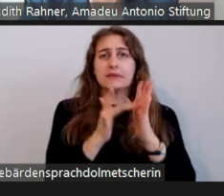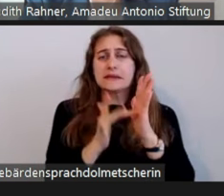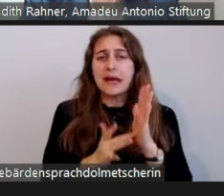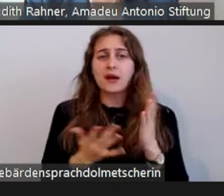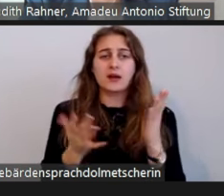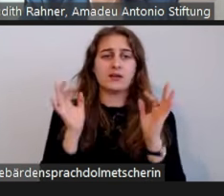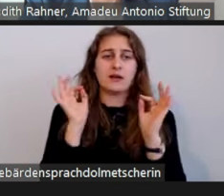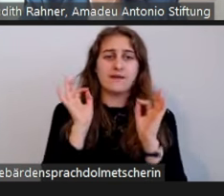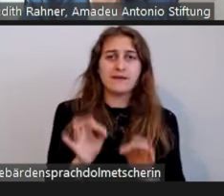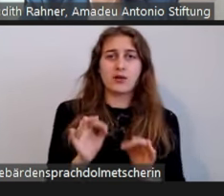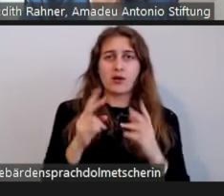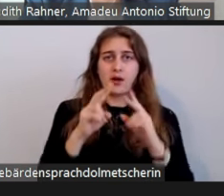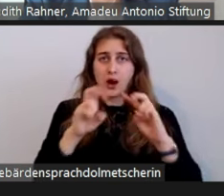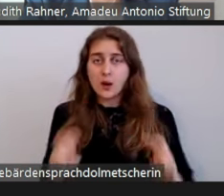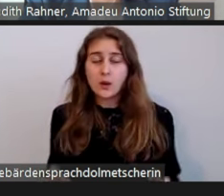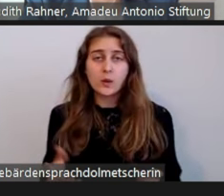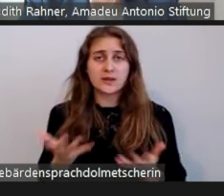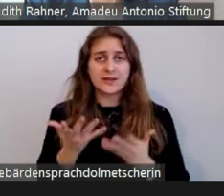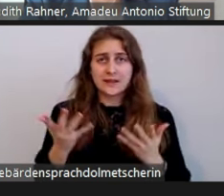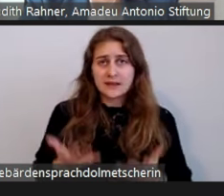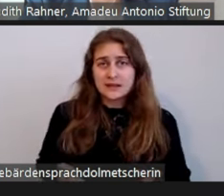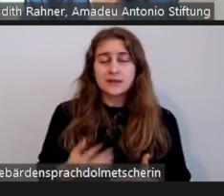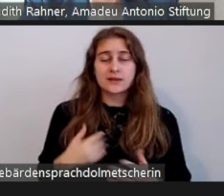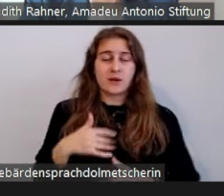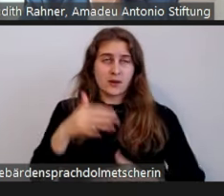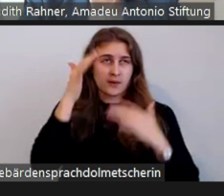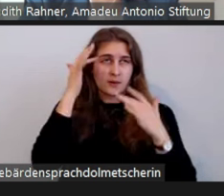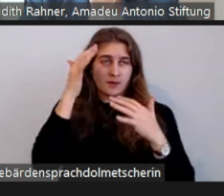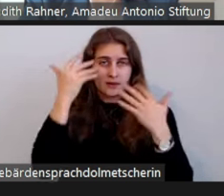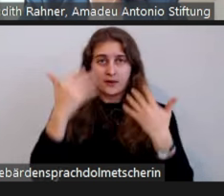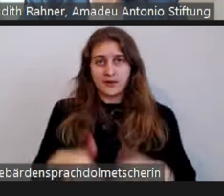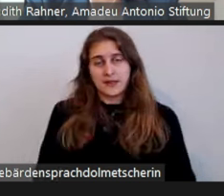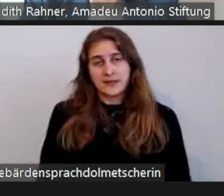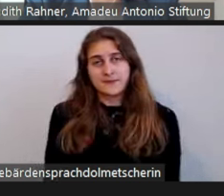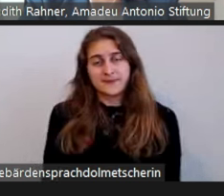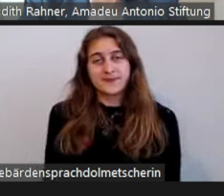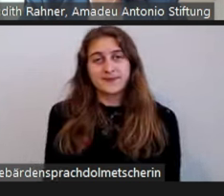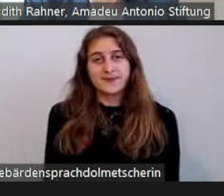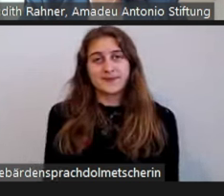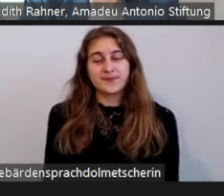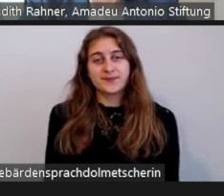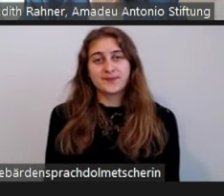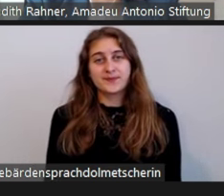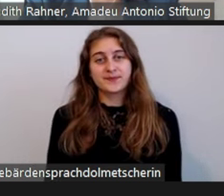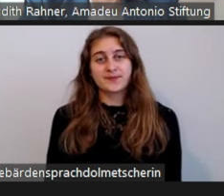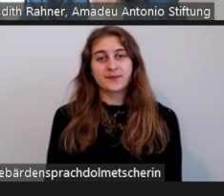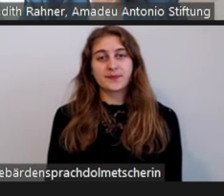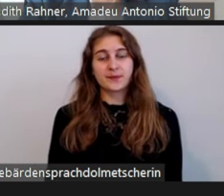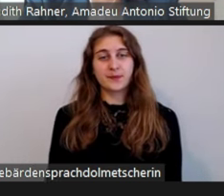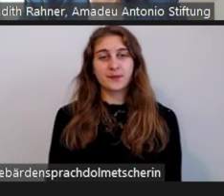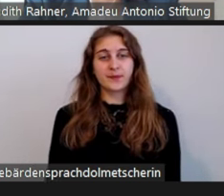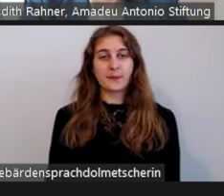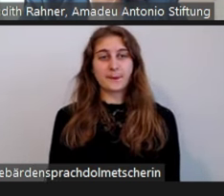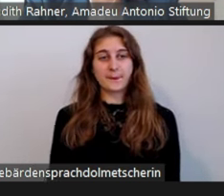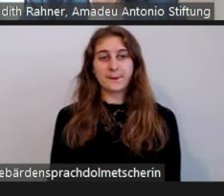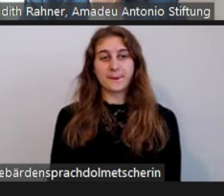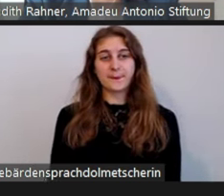gelegt wurden. Was vielleicht auch noch für die Einordnung relevant ist zu wissen,